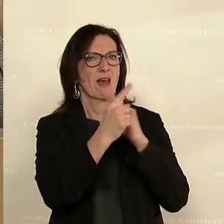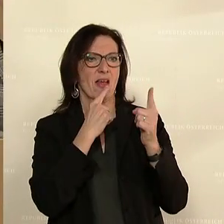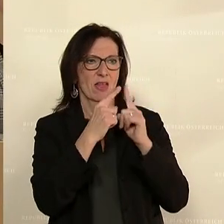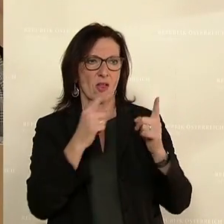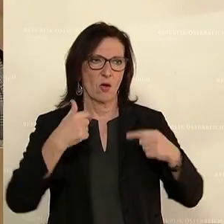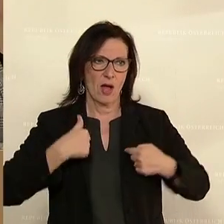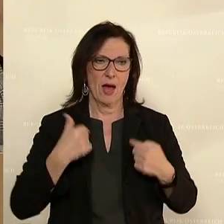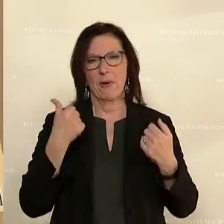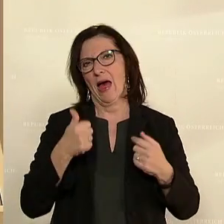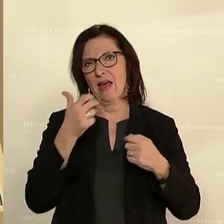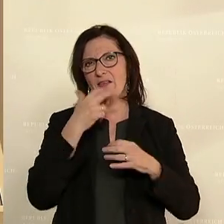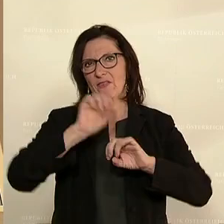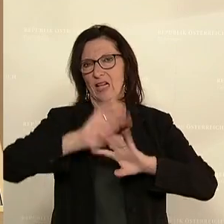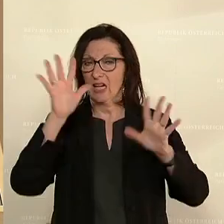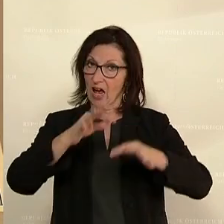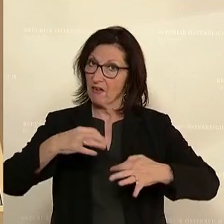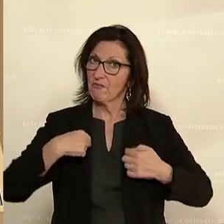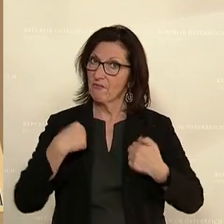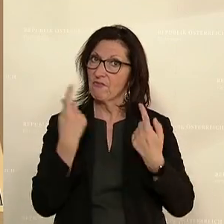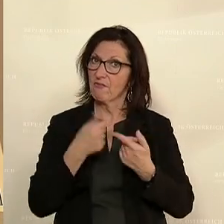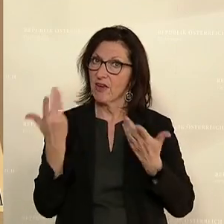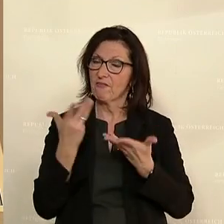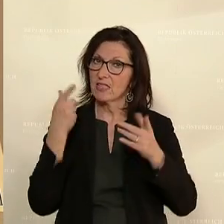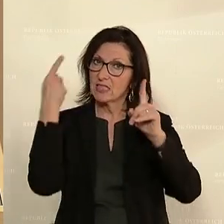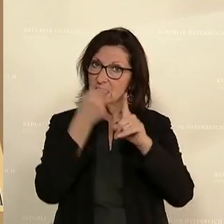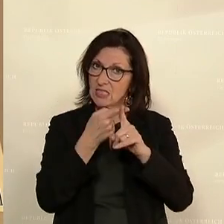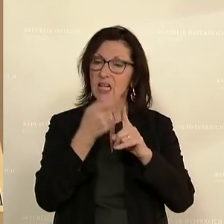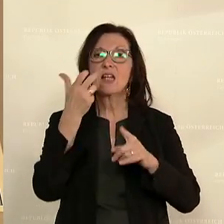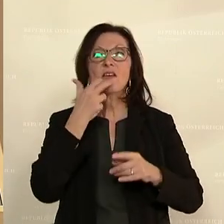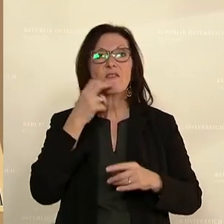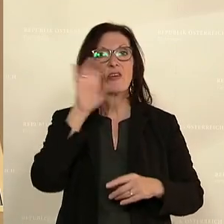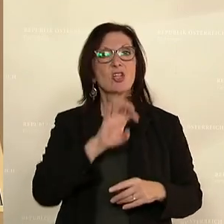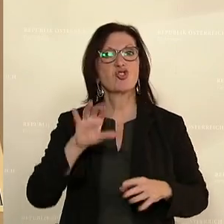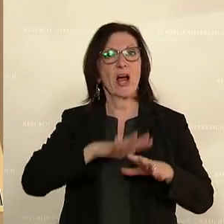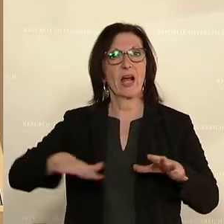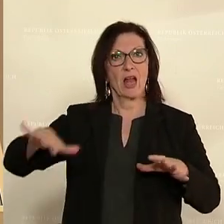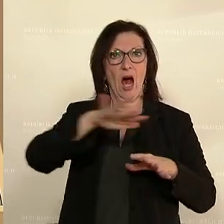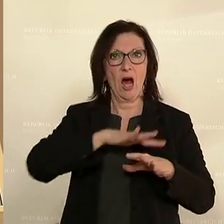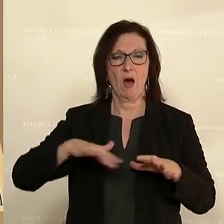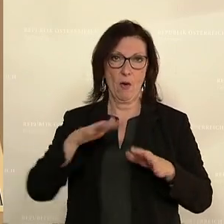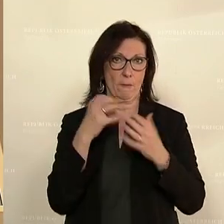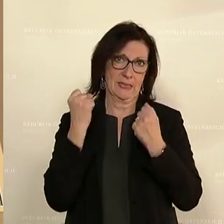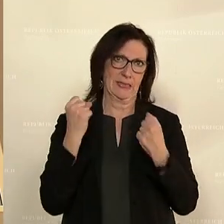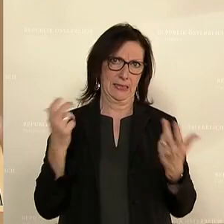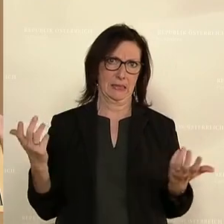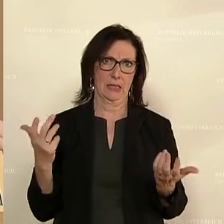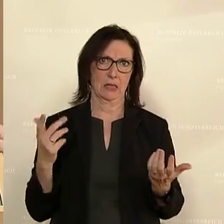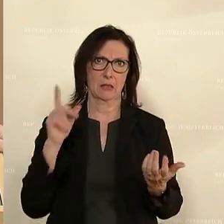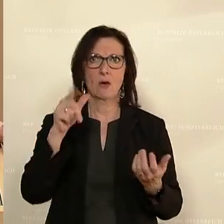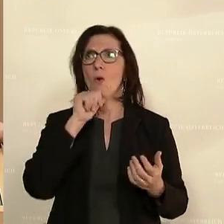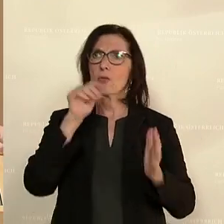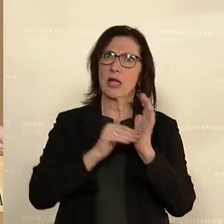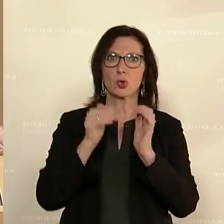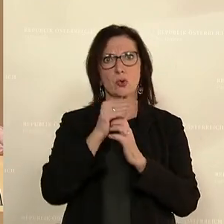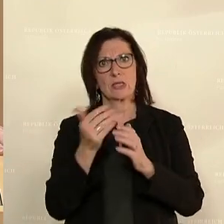einmal klarstellen, worum es uns dabei geht, nämlich die Sicherheit auch des Schengen-Raums entsprechend zu gewährleisten und nicht ein System zu erweitern,